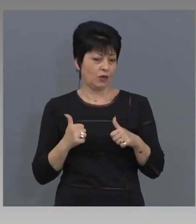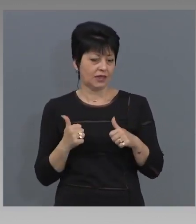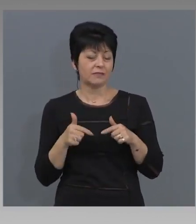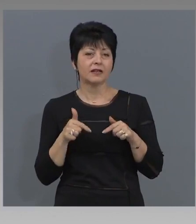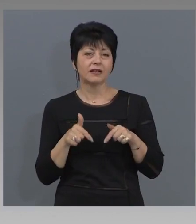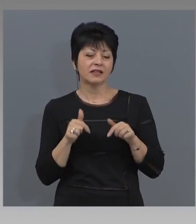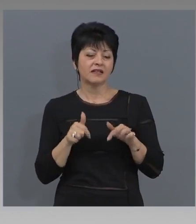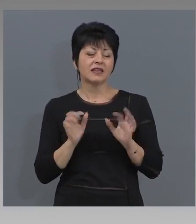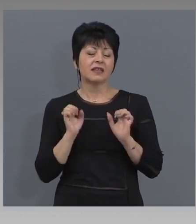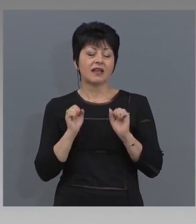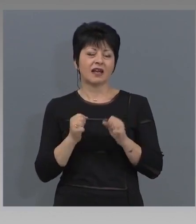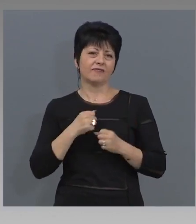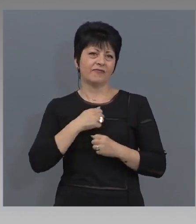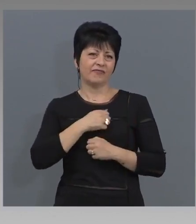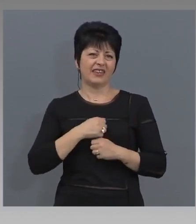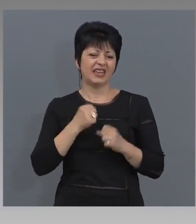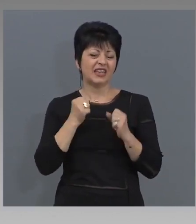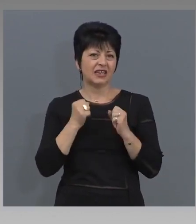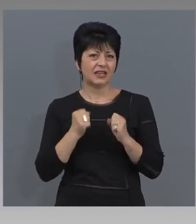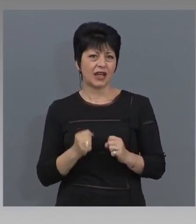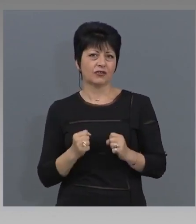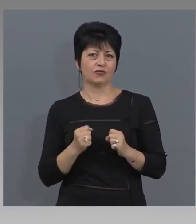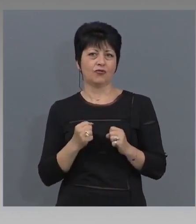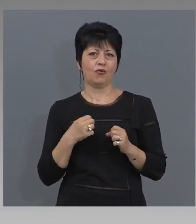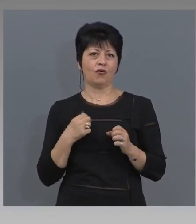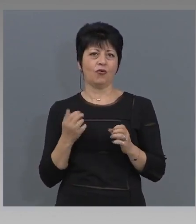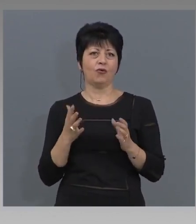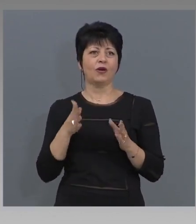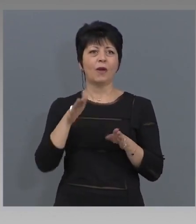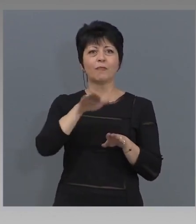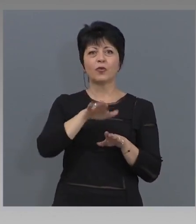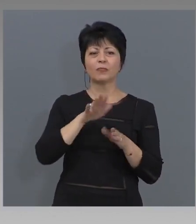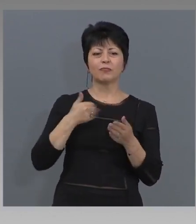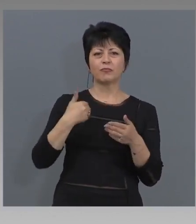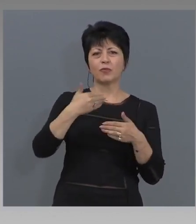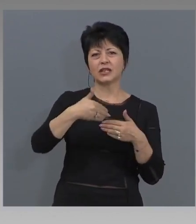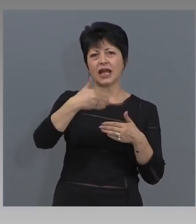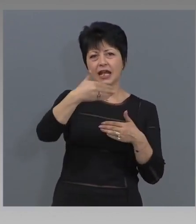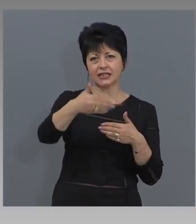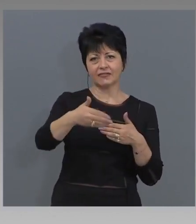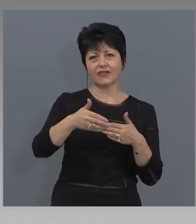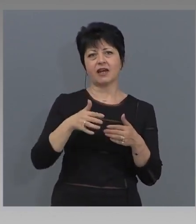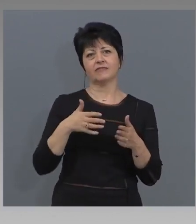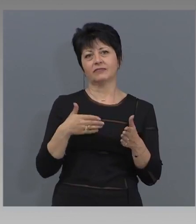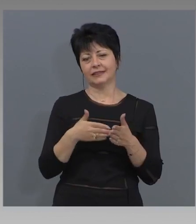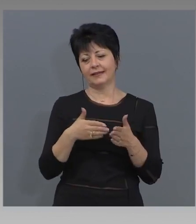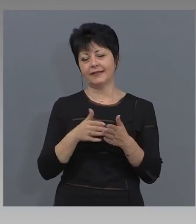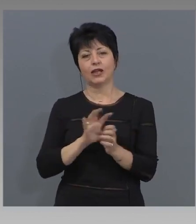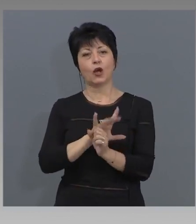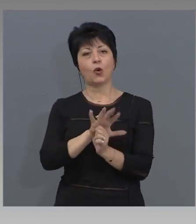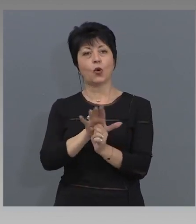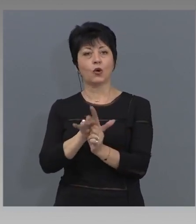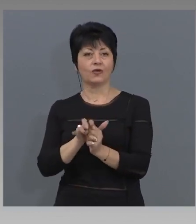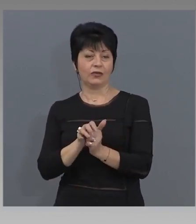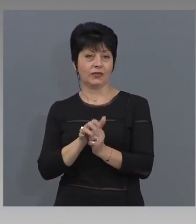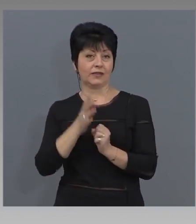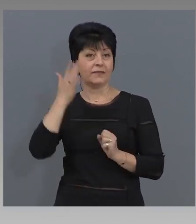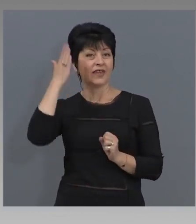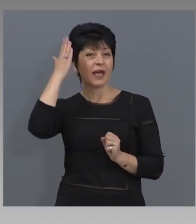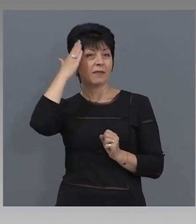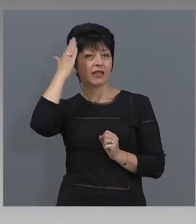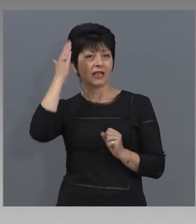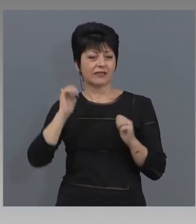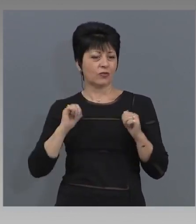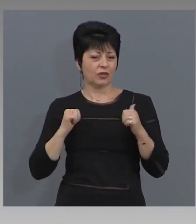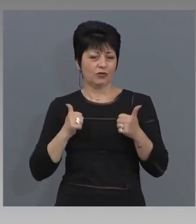най-тежко засегнатите вследствие на пандемията с коронавирус. Това, което Министерството на туризма и